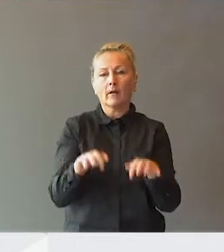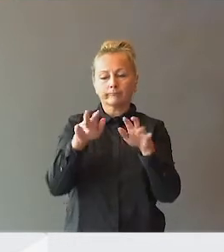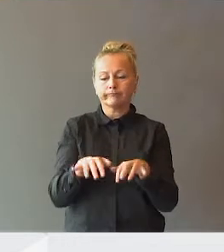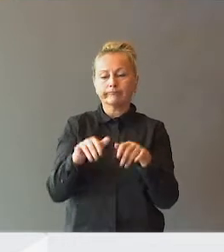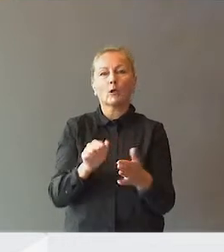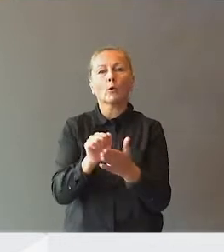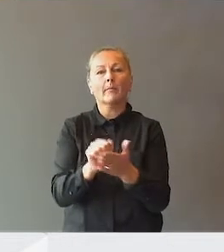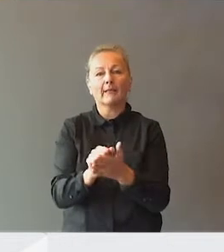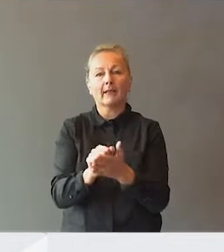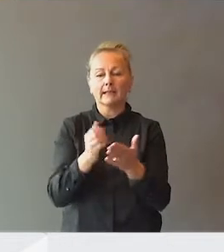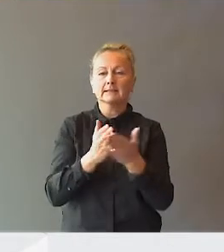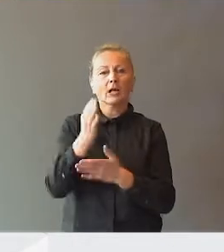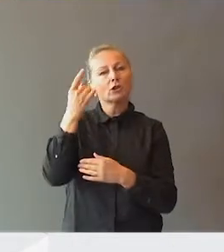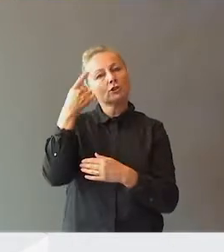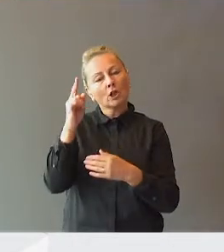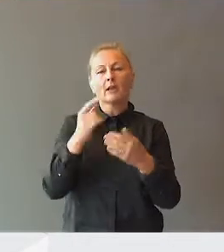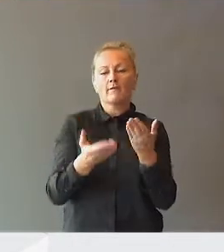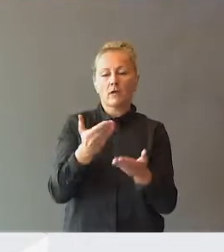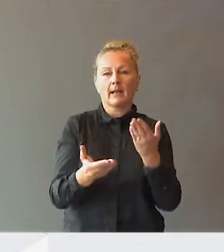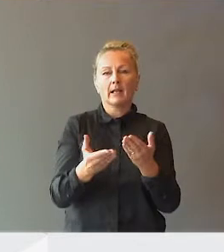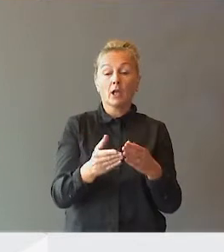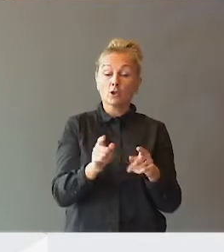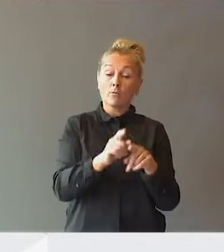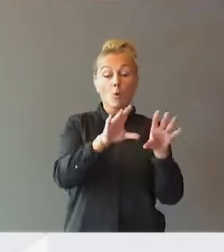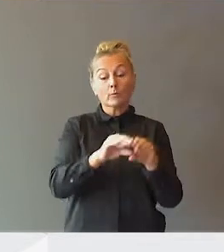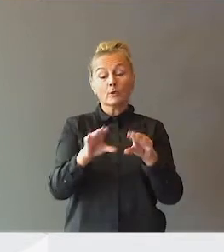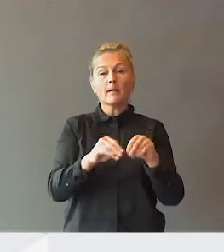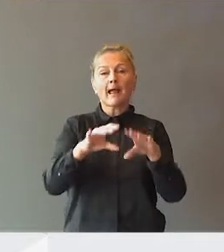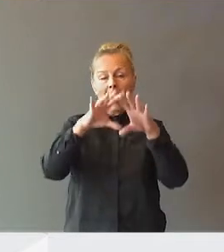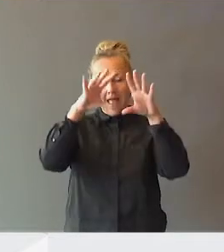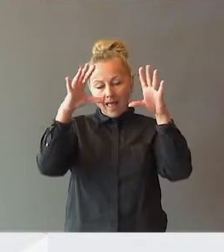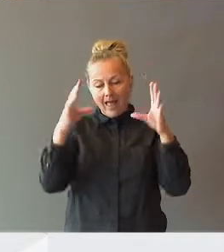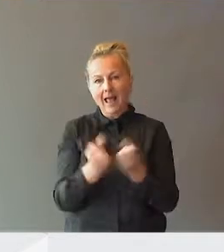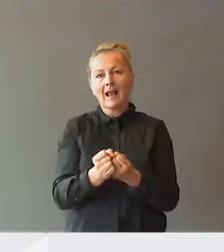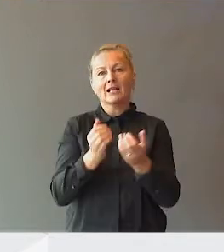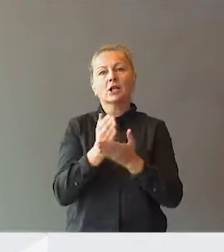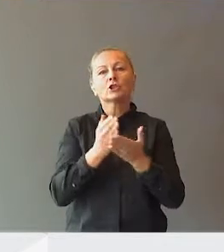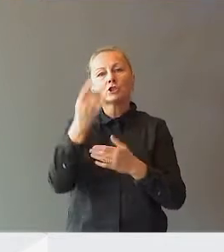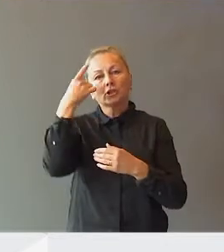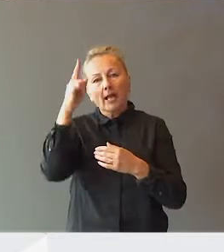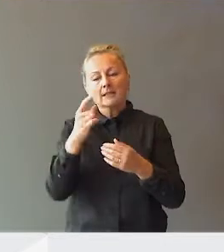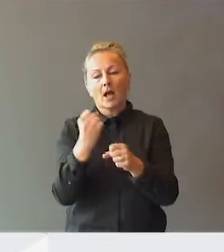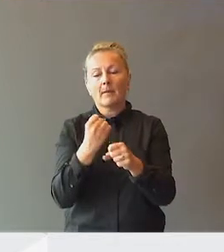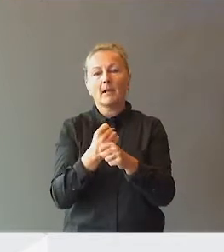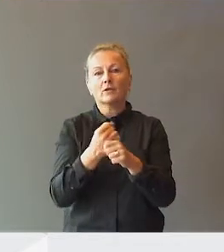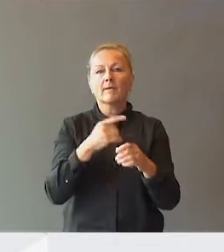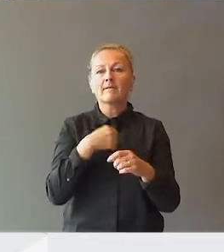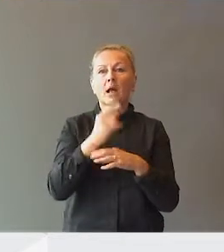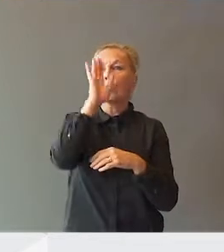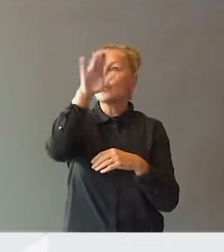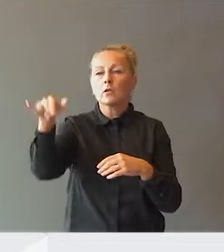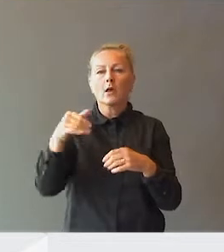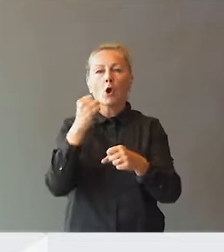dokumentet, den sakkyndige vurderingen, som oppsummerer hele det sakkyndighetsarbeidet som vi er ute og gjør i